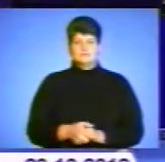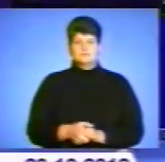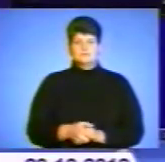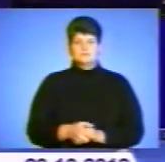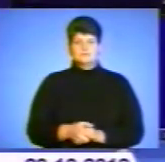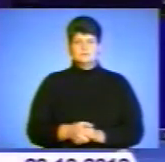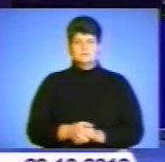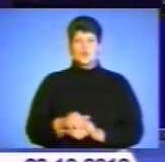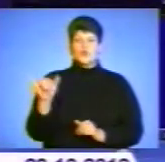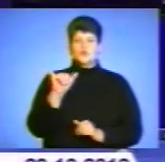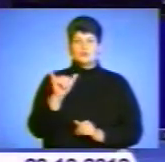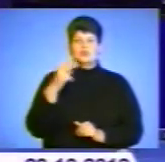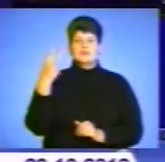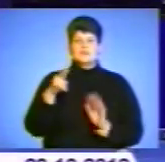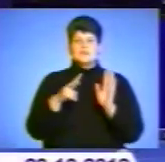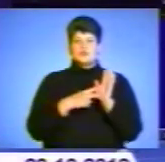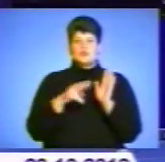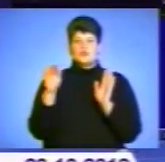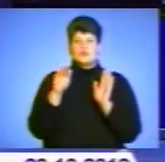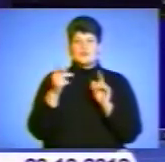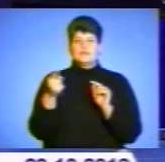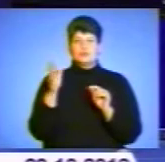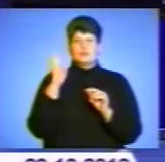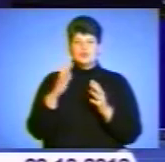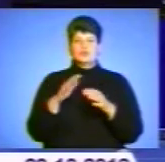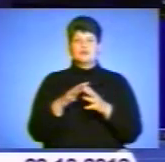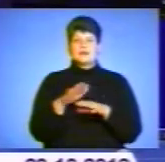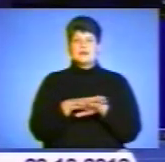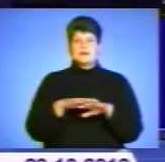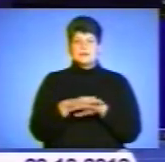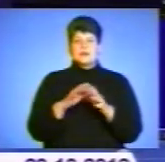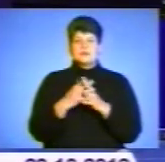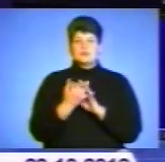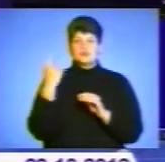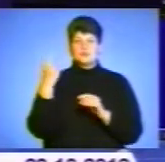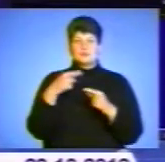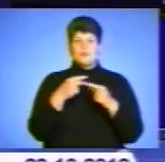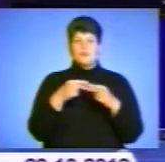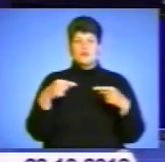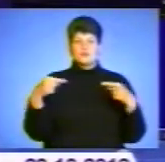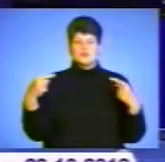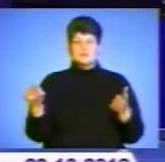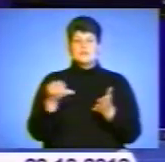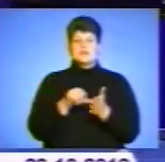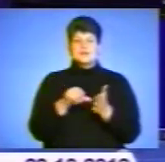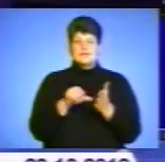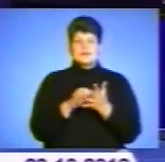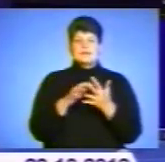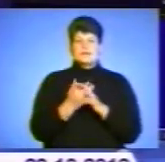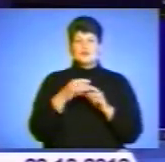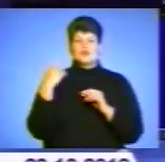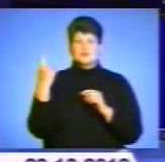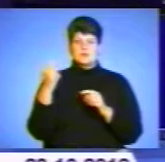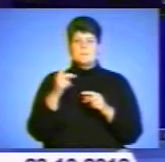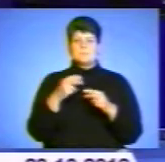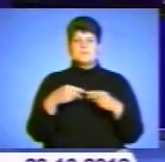У суботу, 27 жовтня, в Тернополі відбудуться ярмарки сільськогосподарської продукції. Представники аграрних та приробних підприємств районів краю